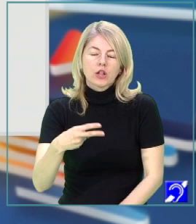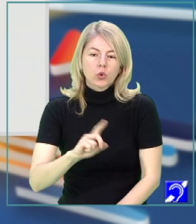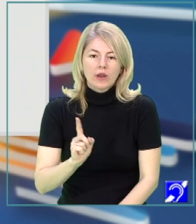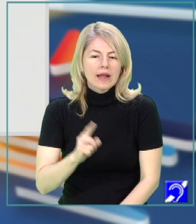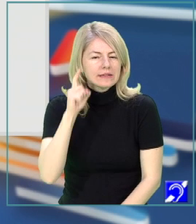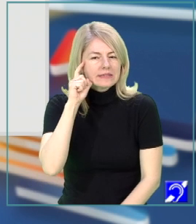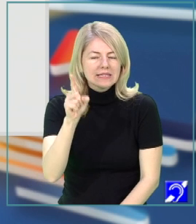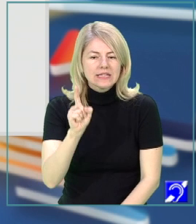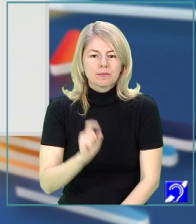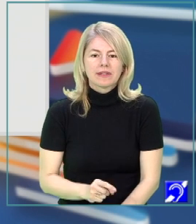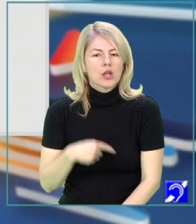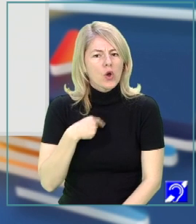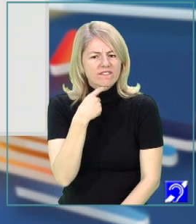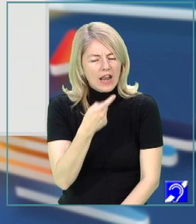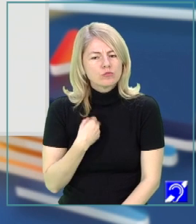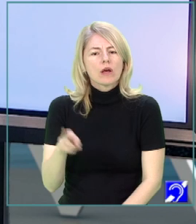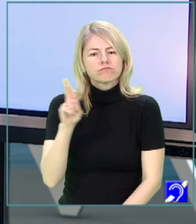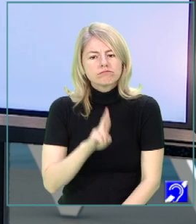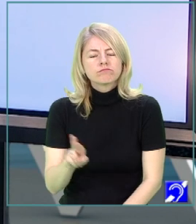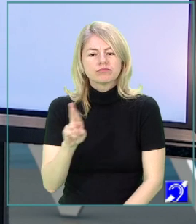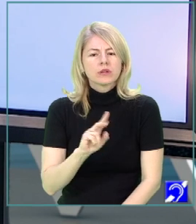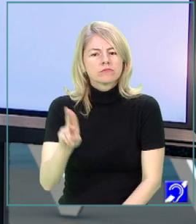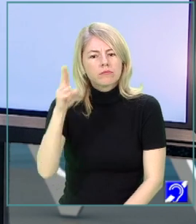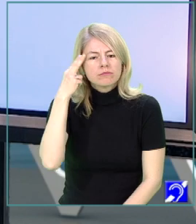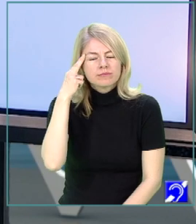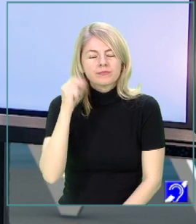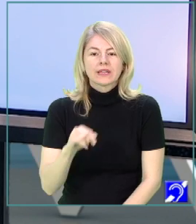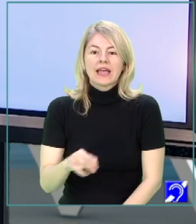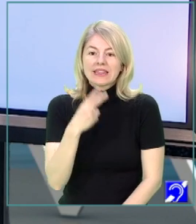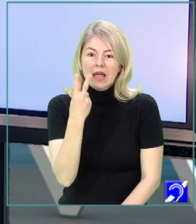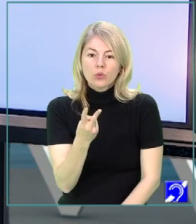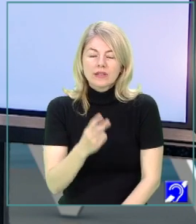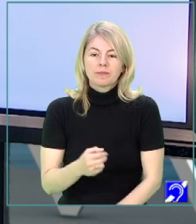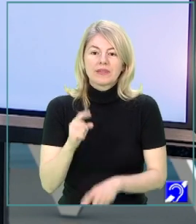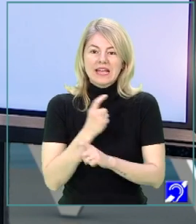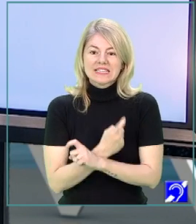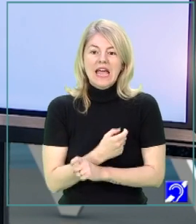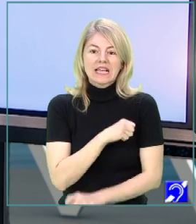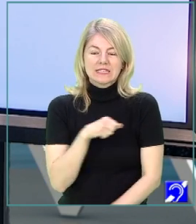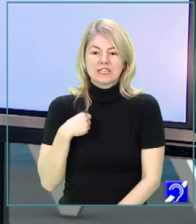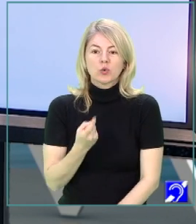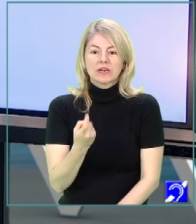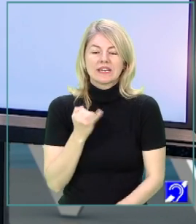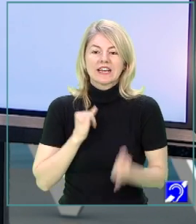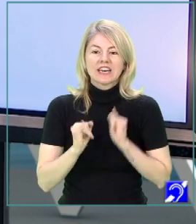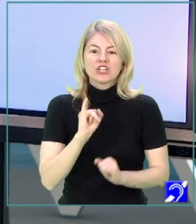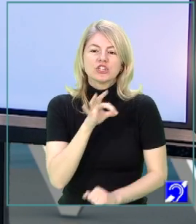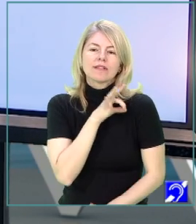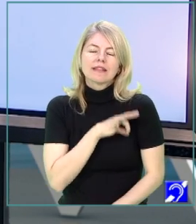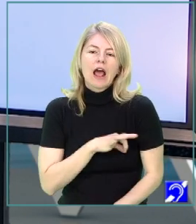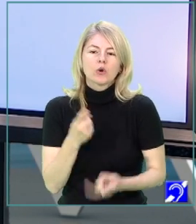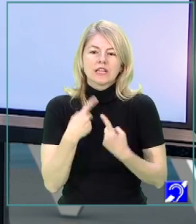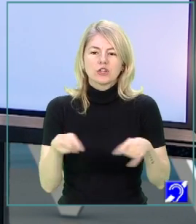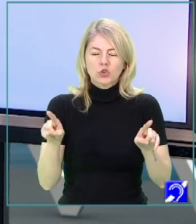vers. Sineți minte lucrul ăsta? Vi l-am mai spus, dar vi l-am reamintit. Și acum să ne uităm. Stai singură în grădină și dragostea ți-o